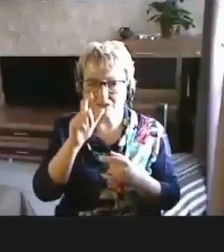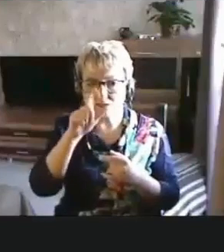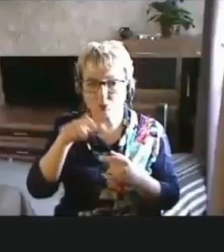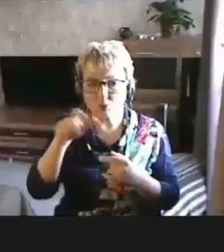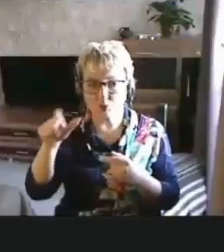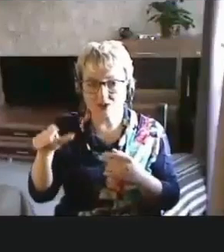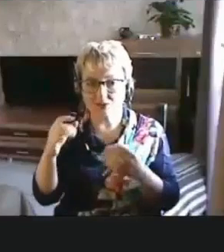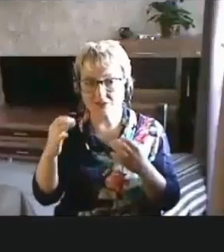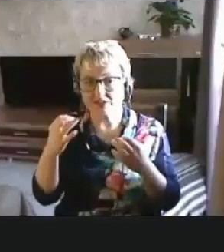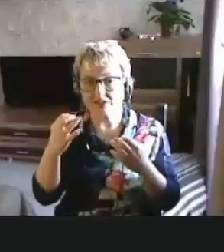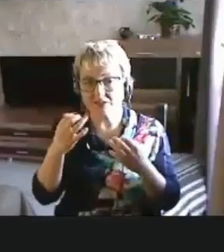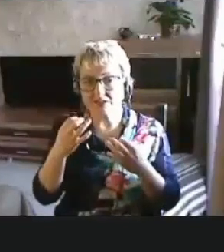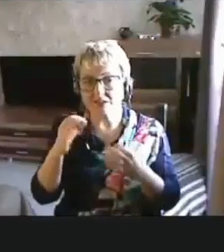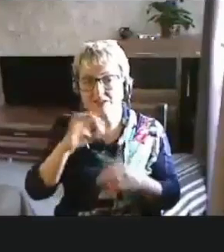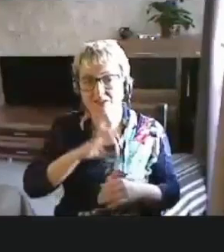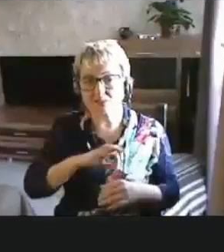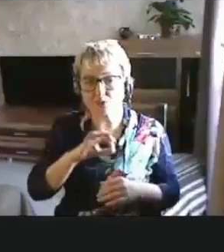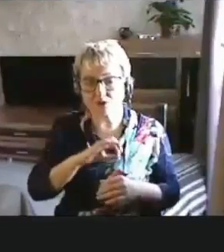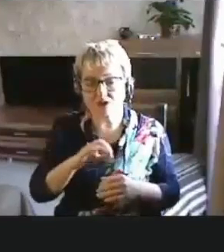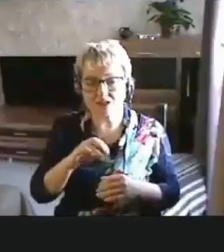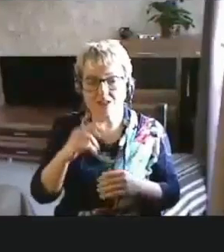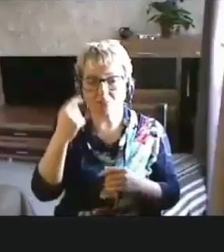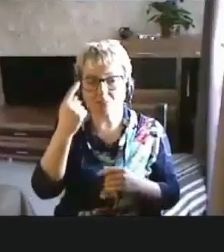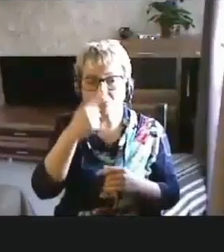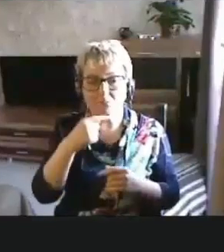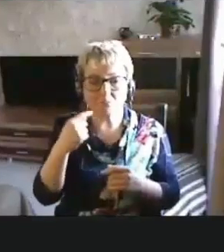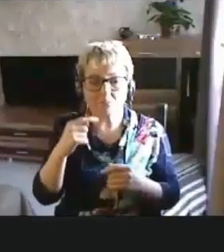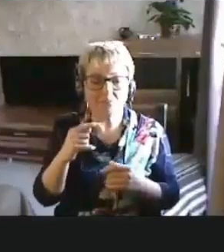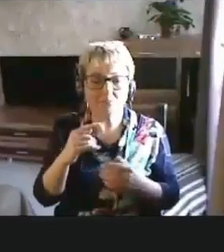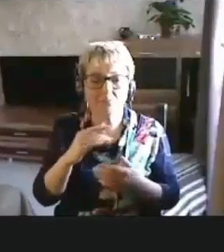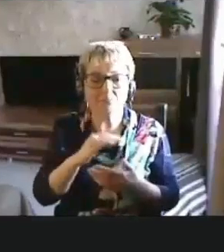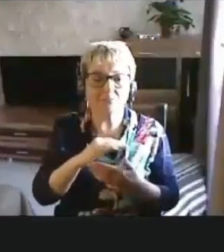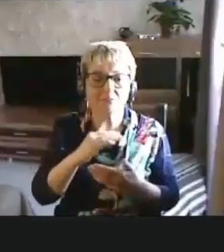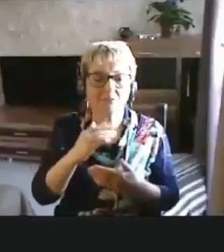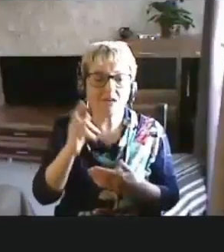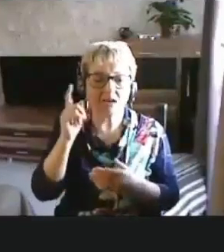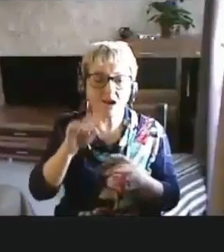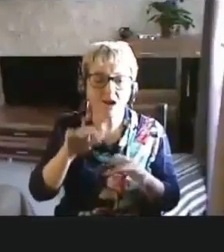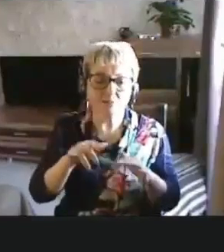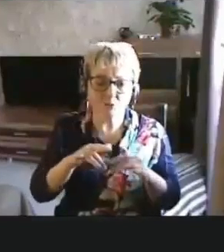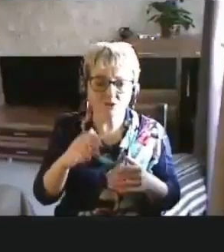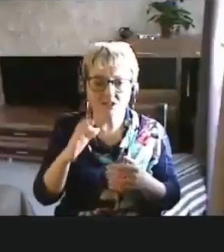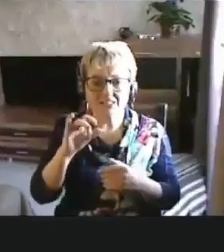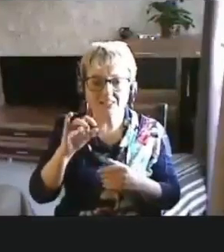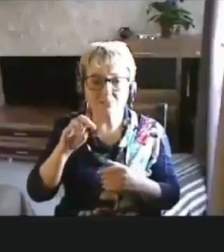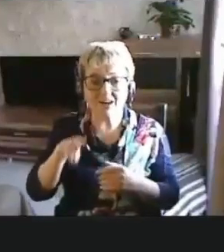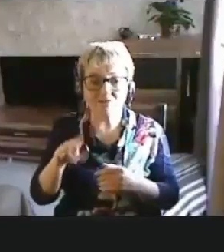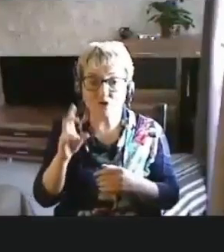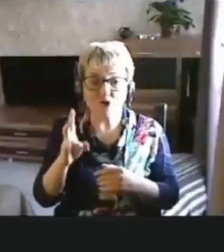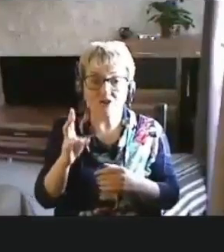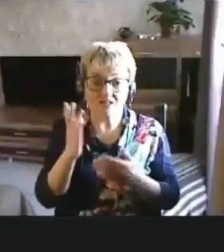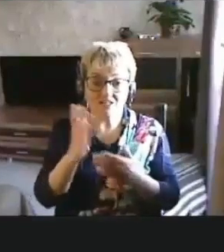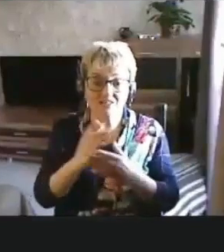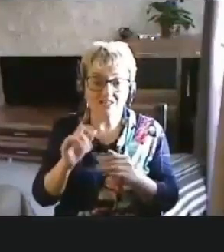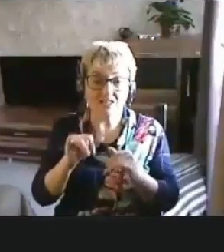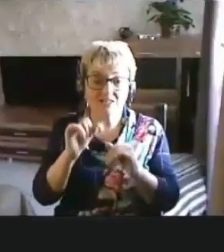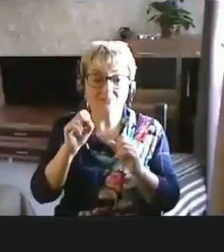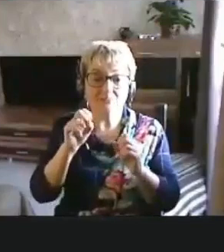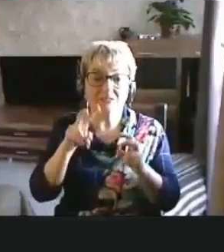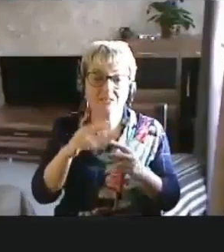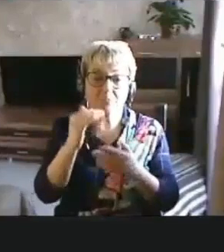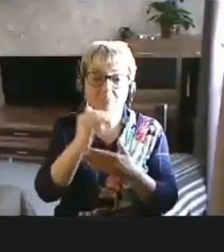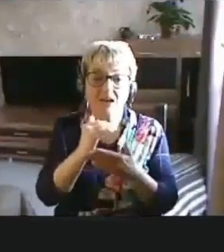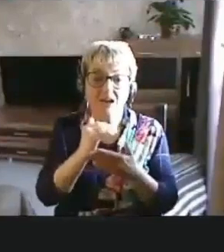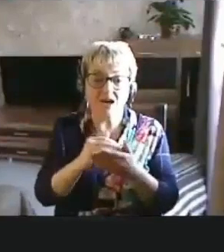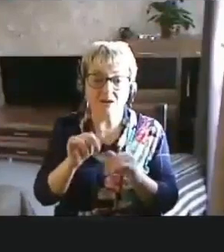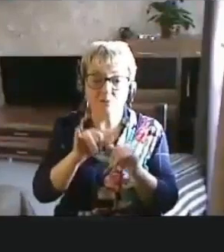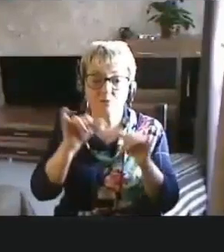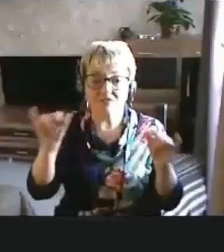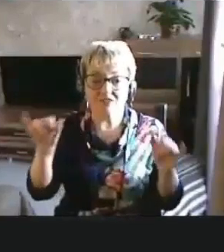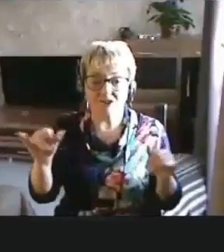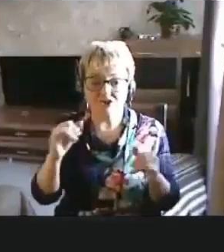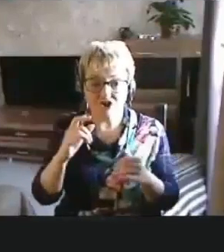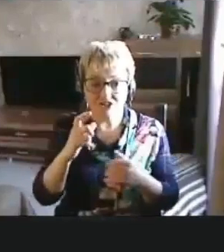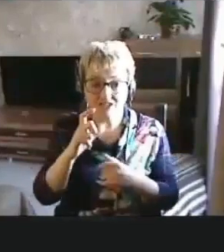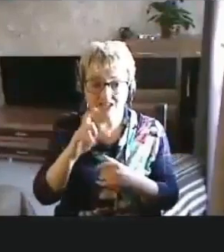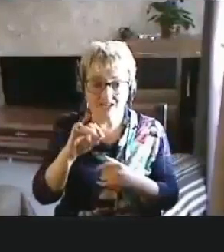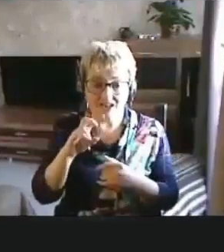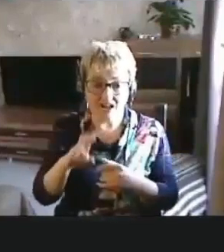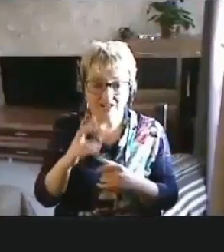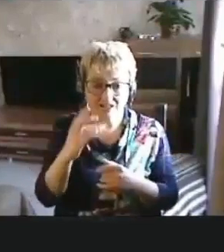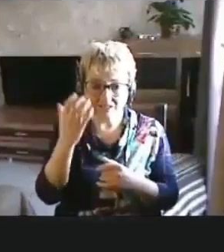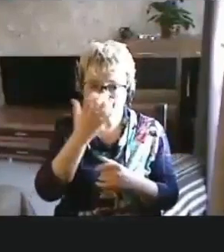использовать персональный компьютер и смартфон. Есть программы увеличения экрана, это специальные программы, которые позволяют